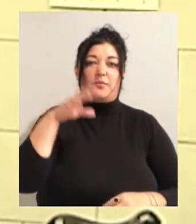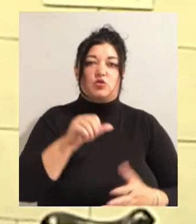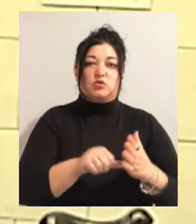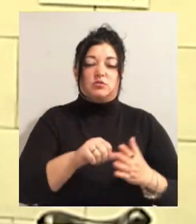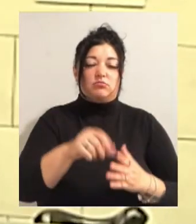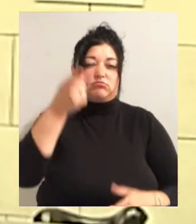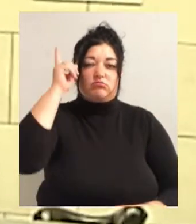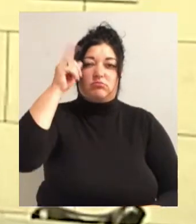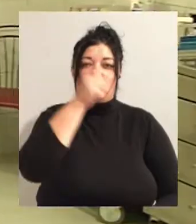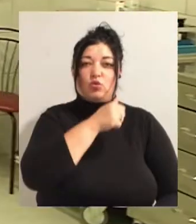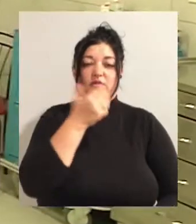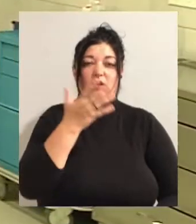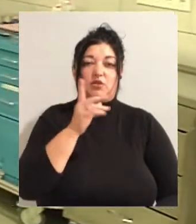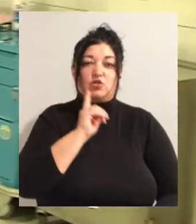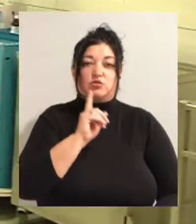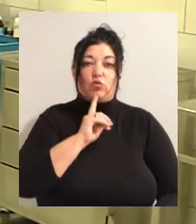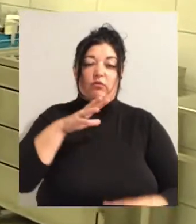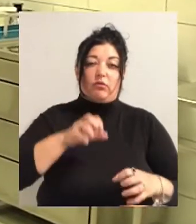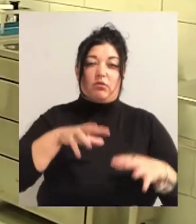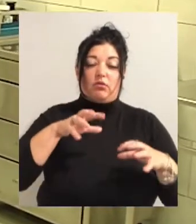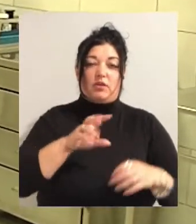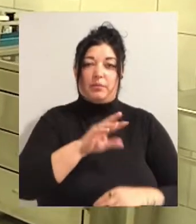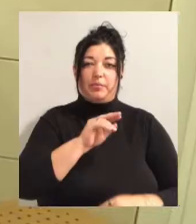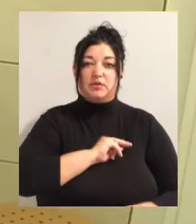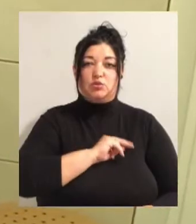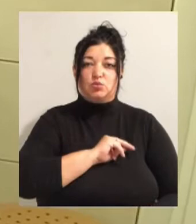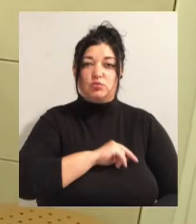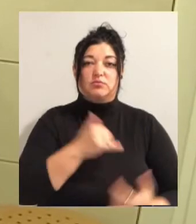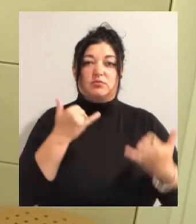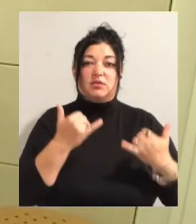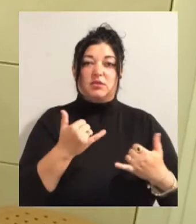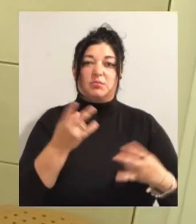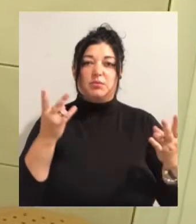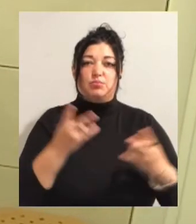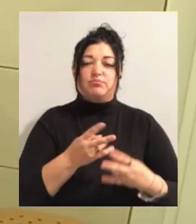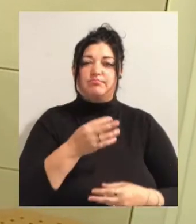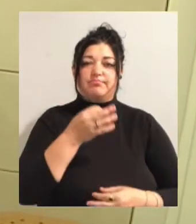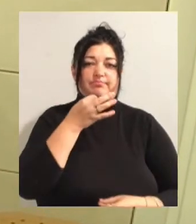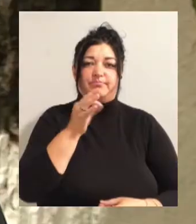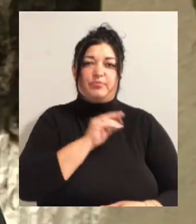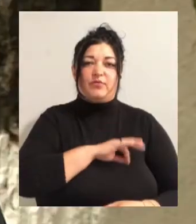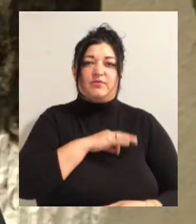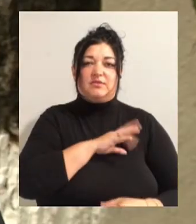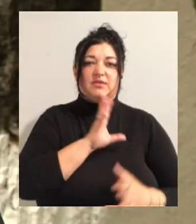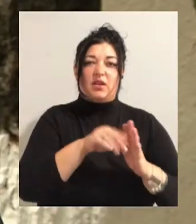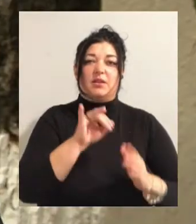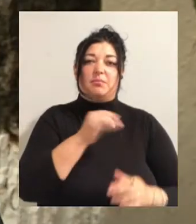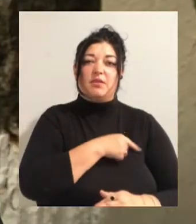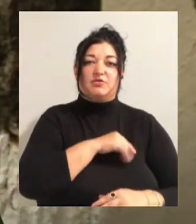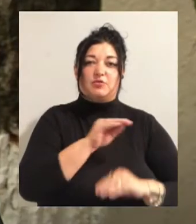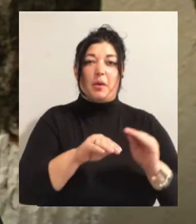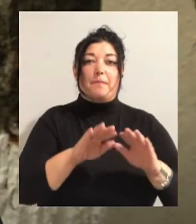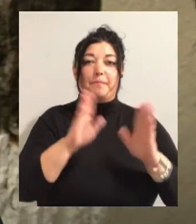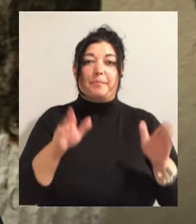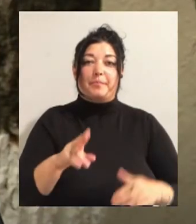частково не працюють. Лікар зазначив, нині потребують не тільки професійних ламп, а й медичних аспіраторів. Прибор, який